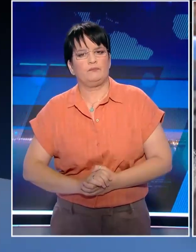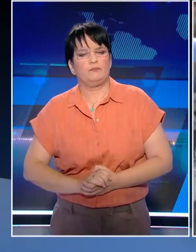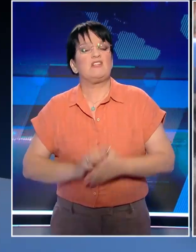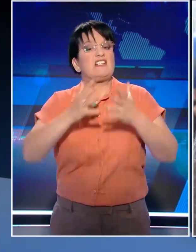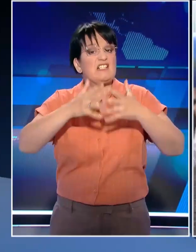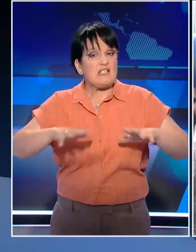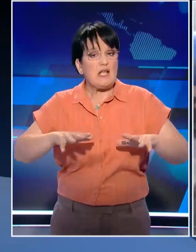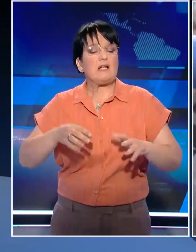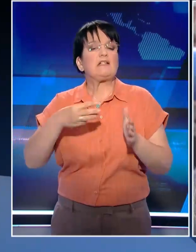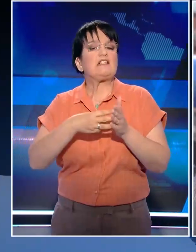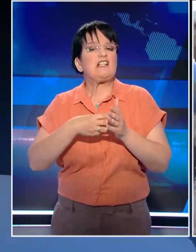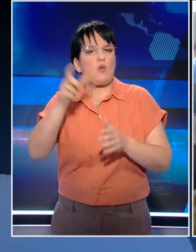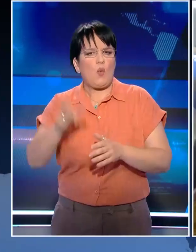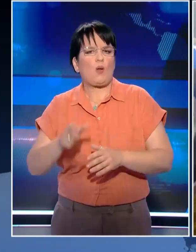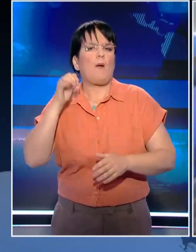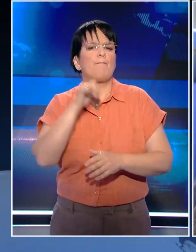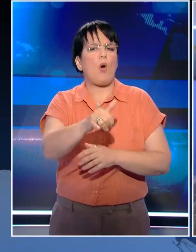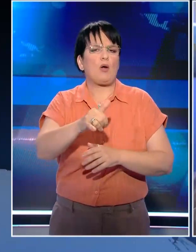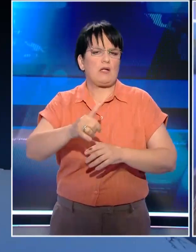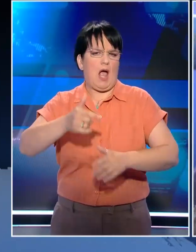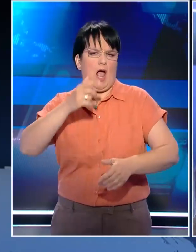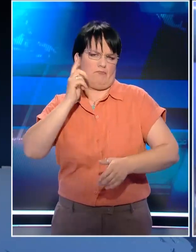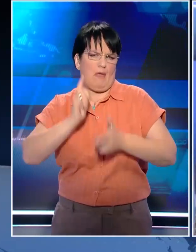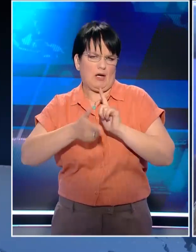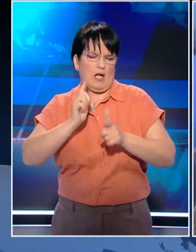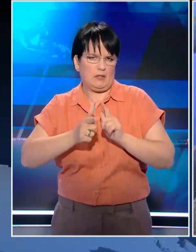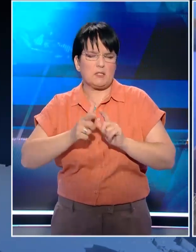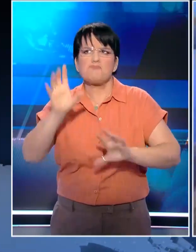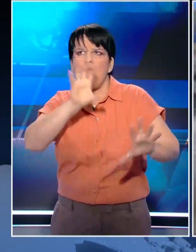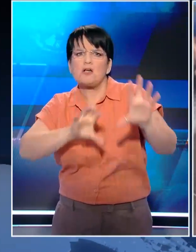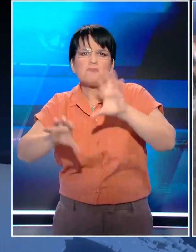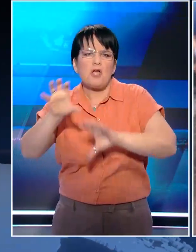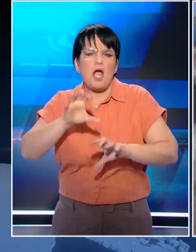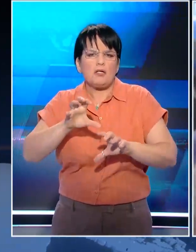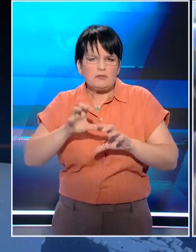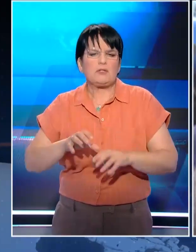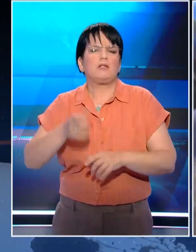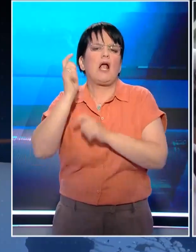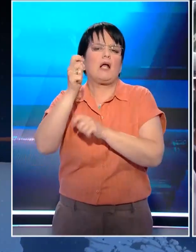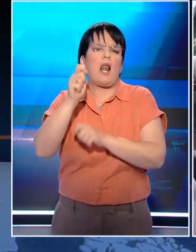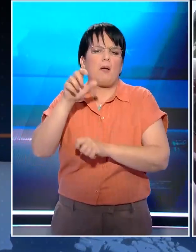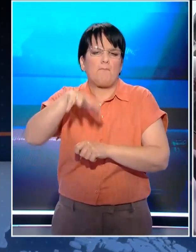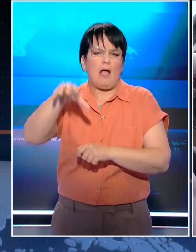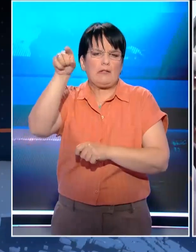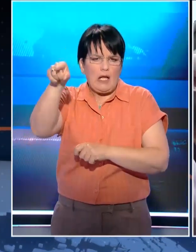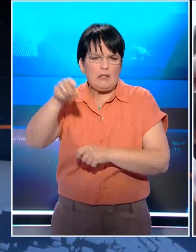Συγγενείς ενός Σύρου που μένουν μόνιμα στην Αργεντινή έψαχναν τον αγαπημένο τους στους διασωθέντες εντοπίζοντας έναν κάτοικο της Καλαμάτας.